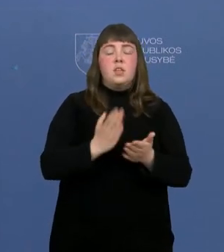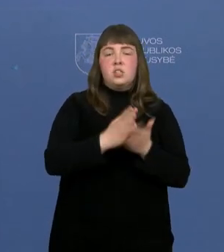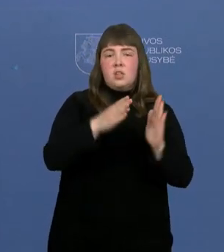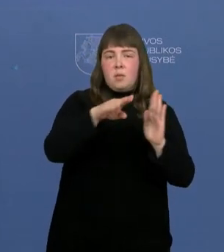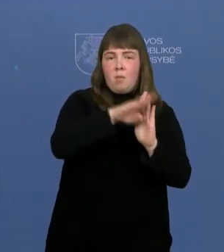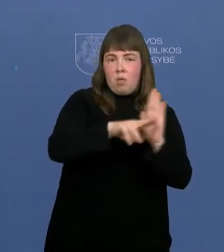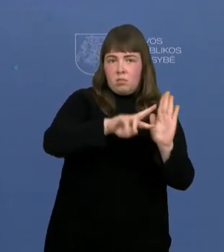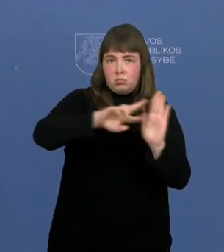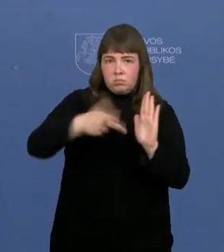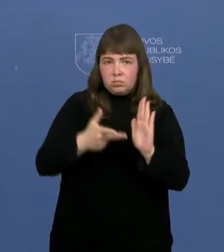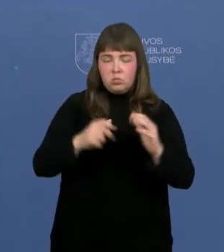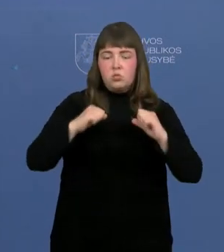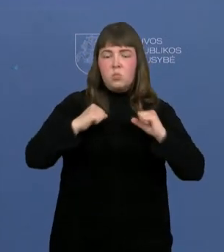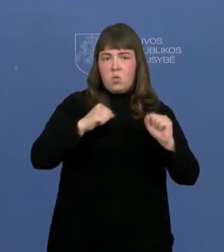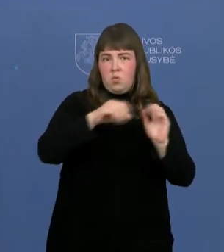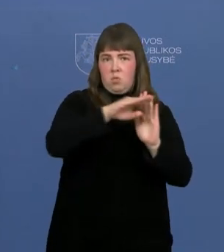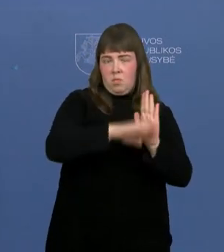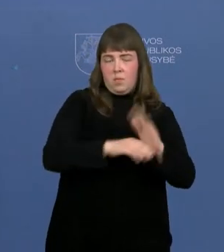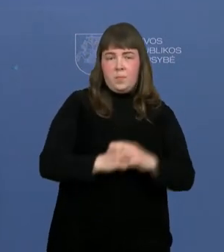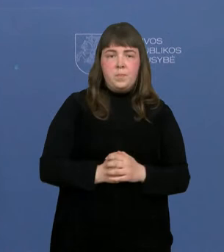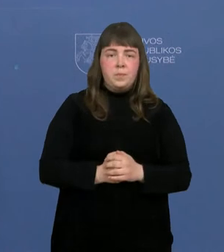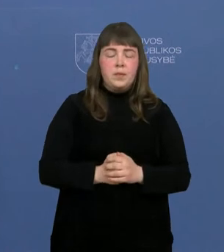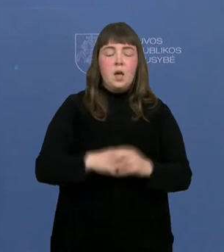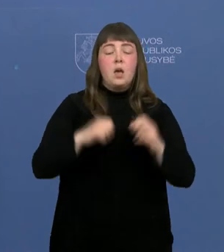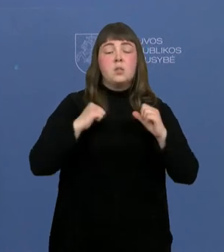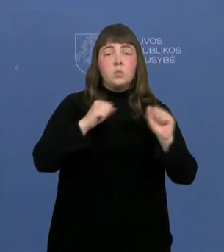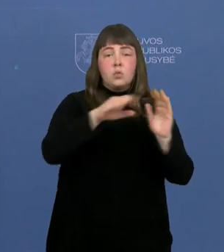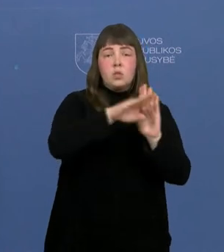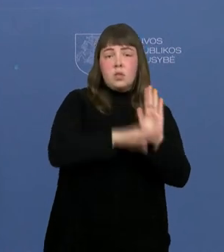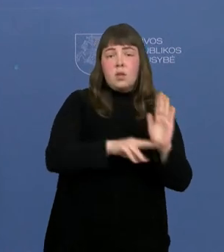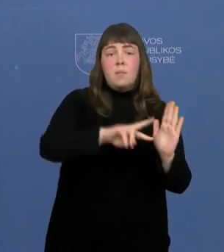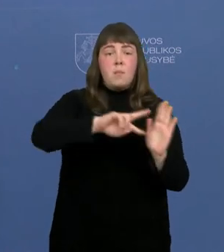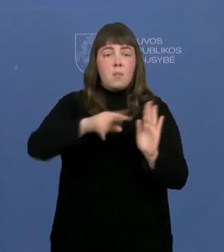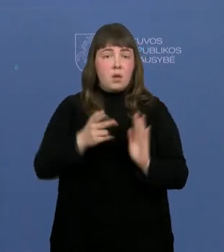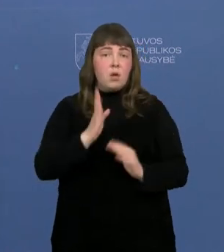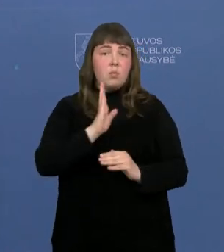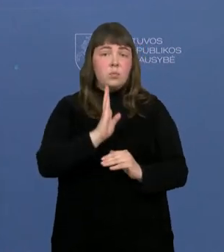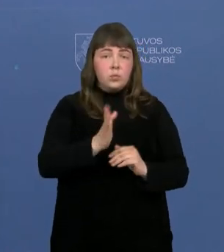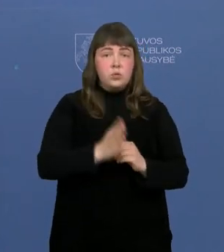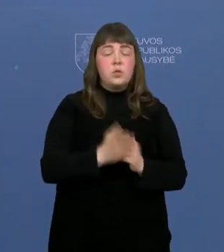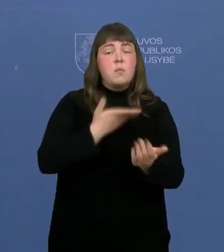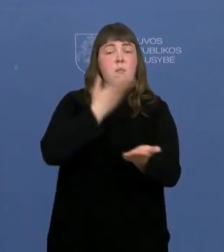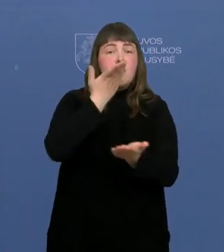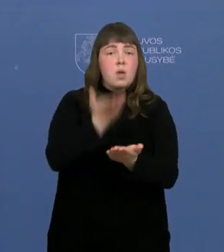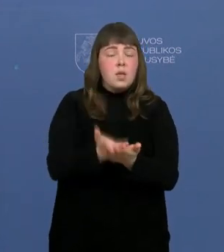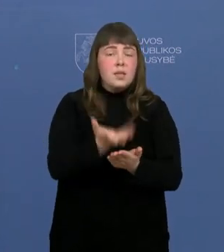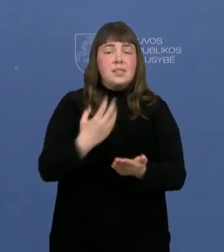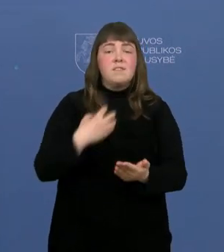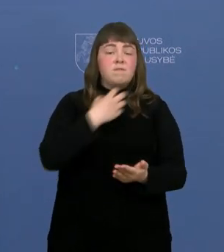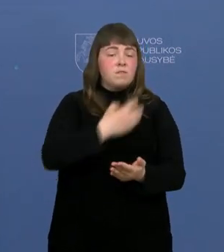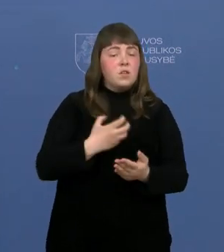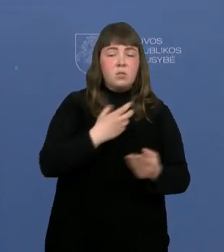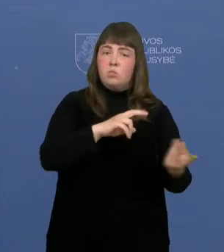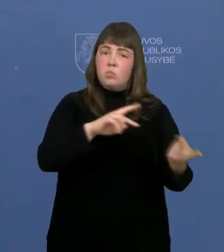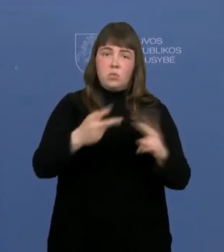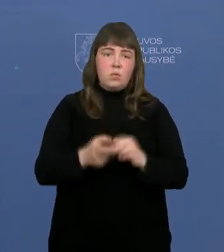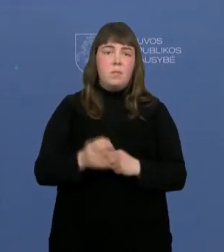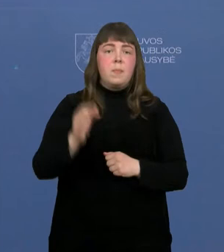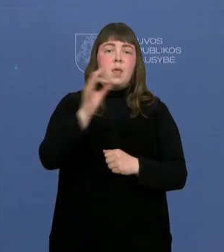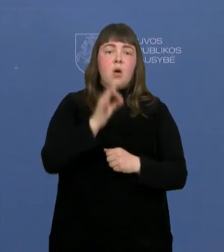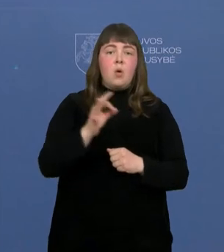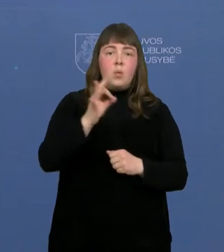Taip pat sporto įstatymo pakeitimuose bus pateikti kiti labai svarbus pakeitimai. Tai yra